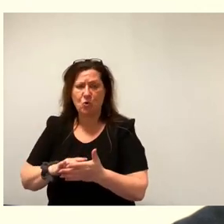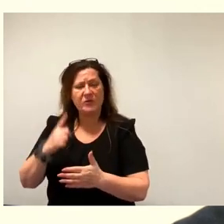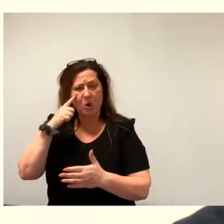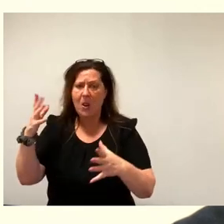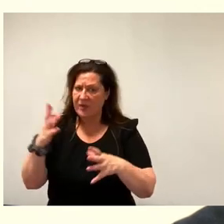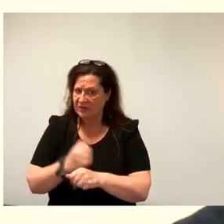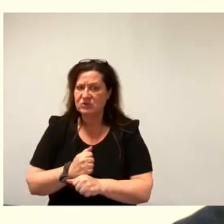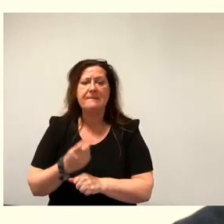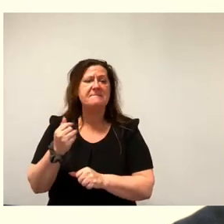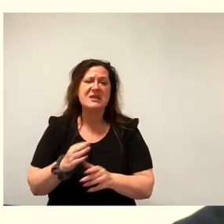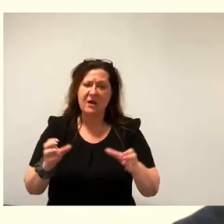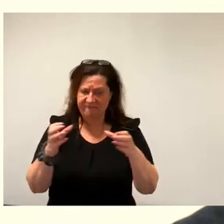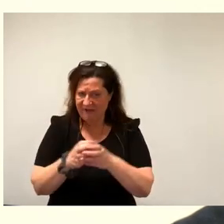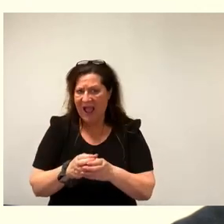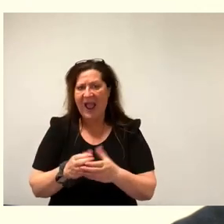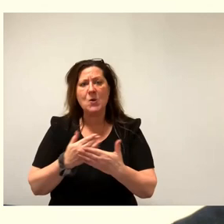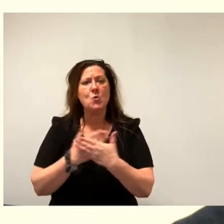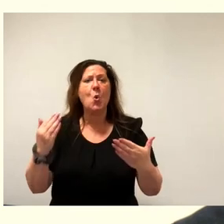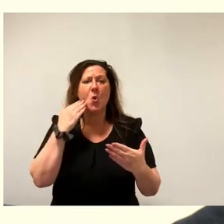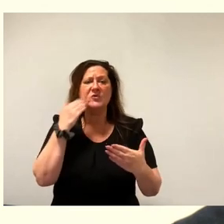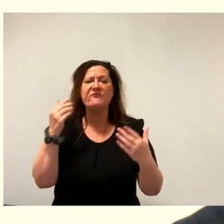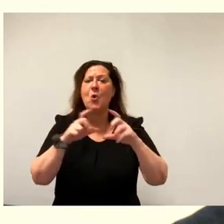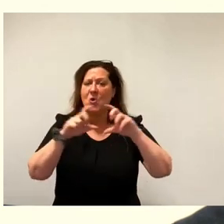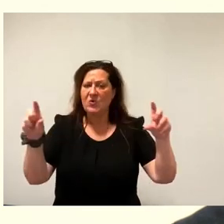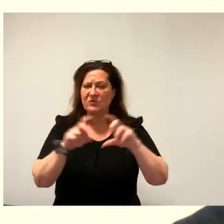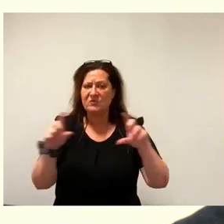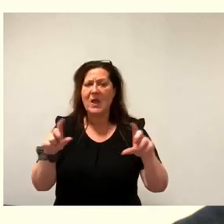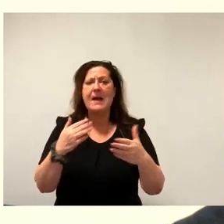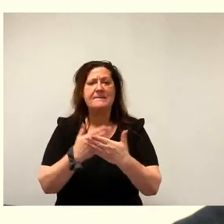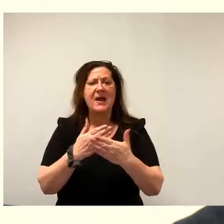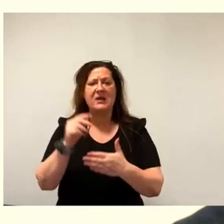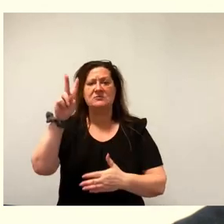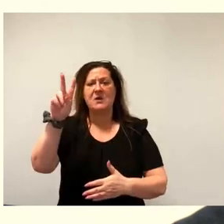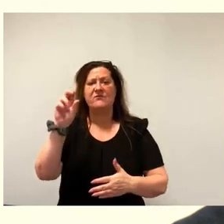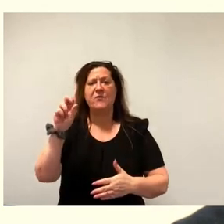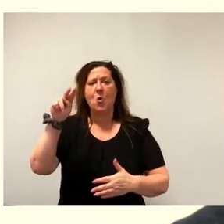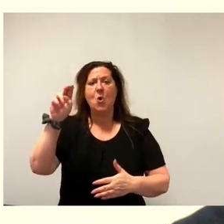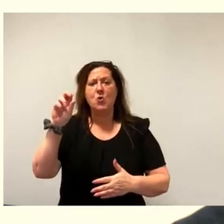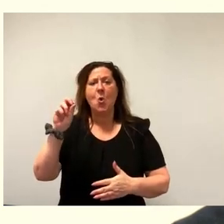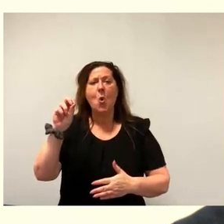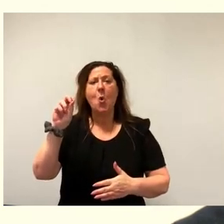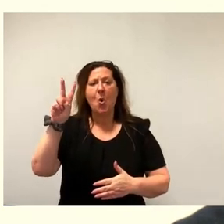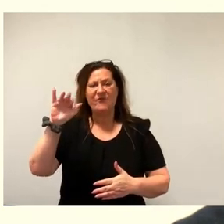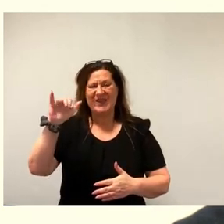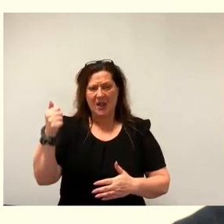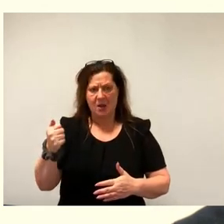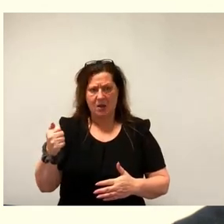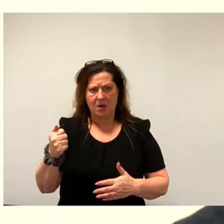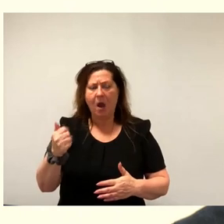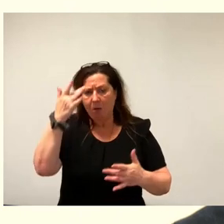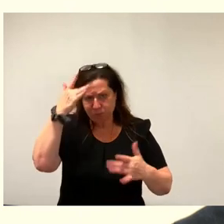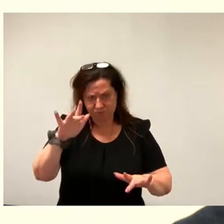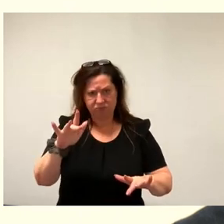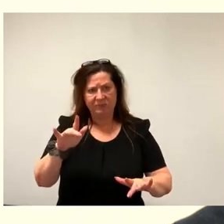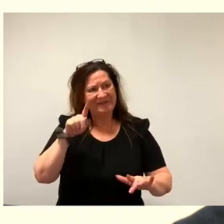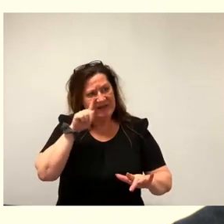große Wohnungsunternehmen wie die Vonovia. So dass also hier eine Rechtssicherheit gegeben ist,